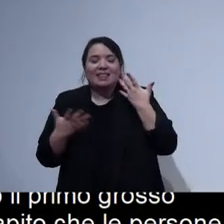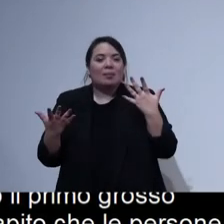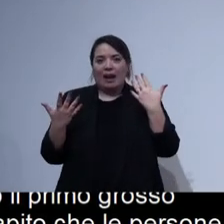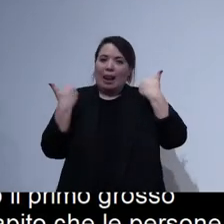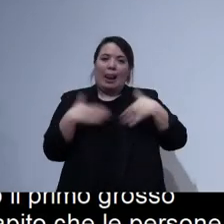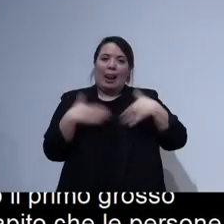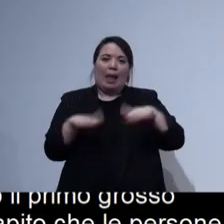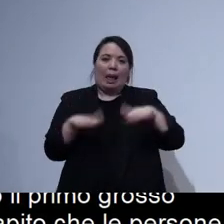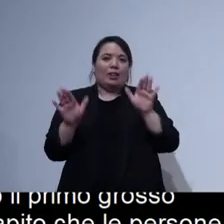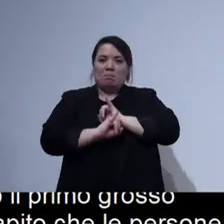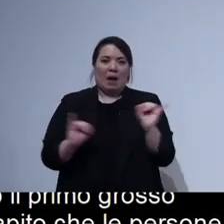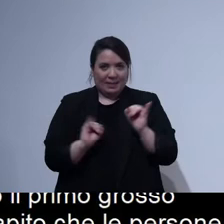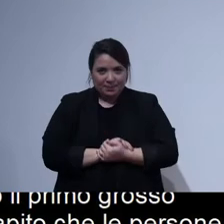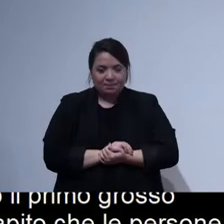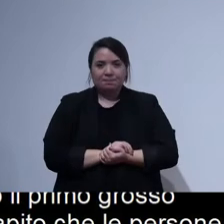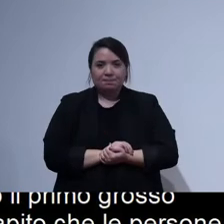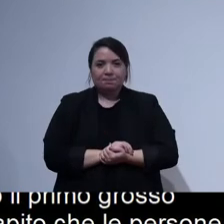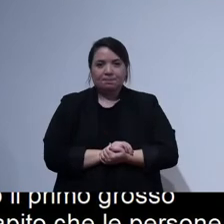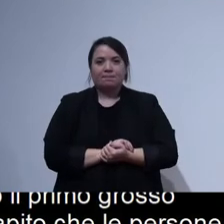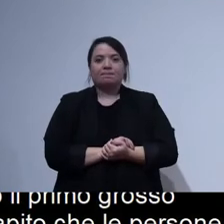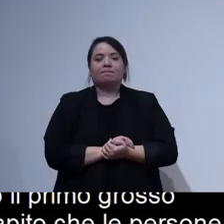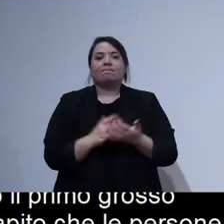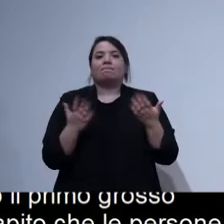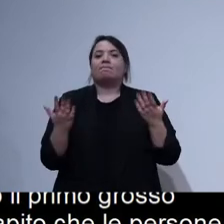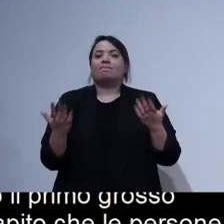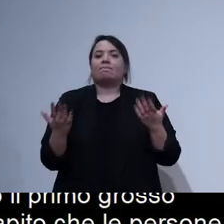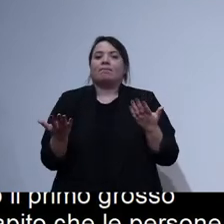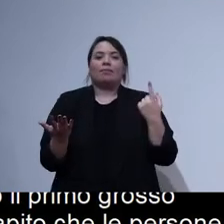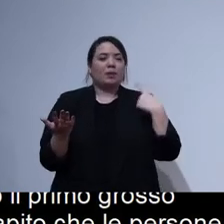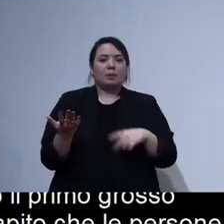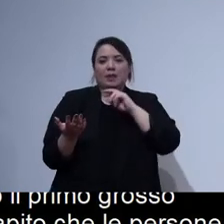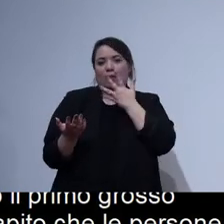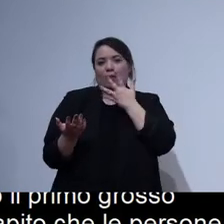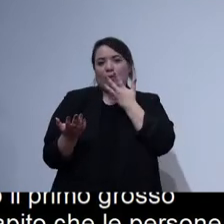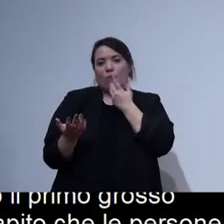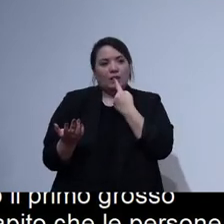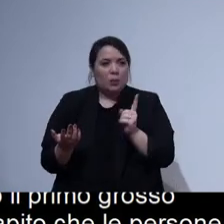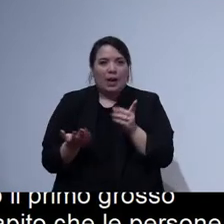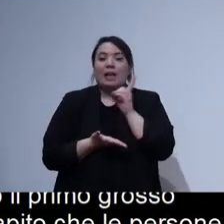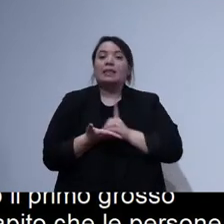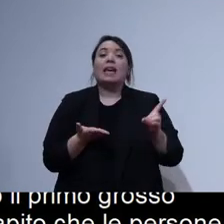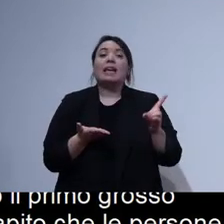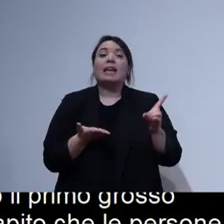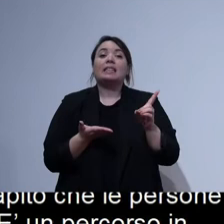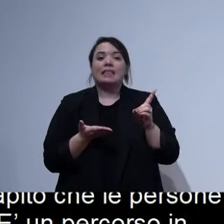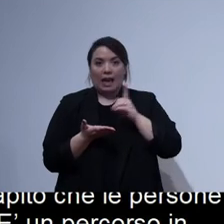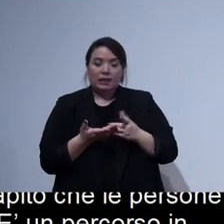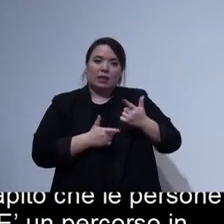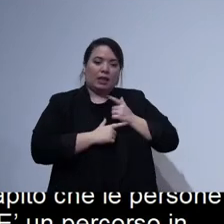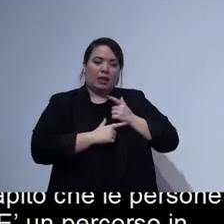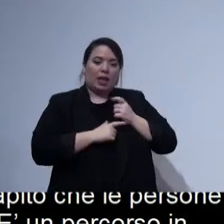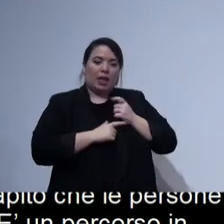al momento. Quindi questo per dire che il design è uno degli elementi che ha guidato, che ha influito, che